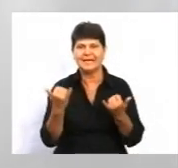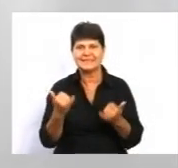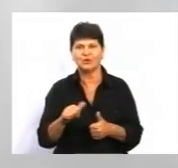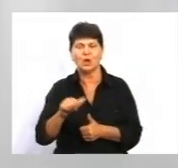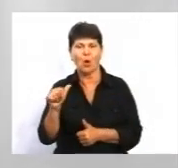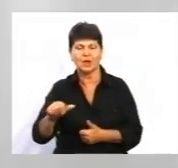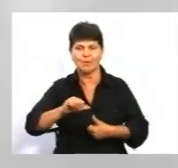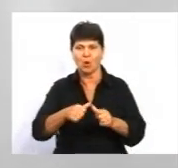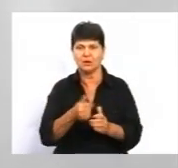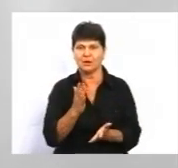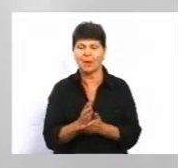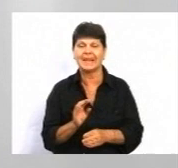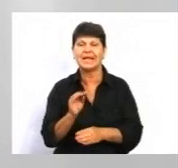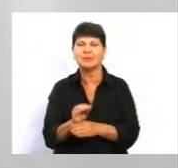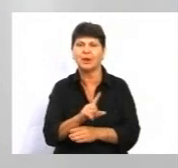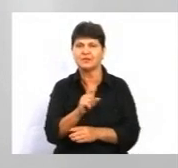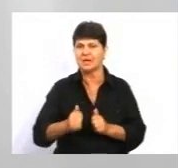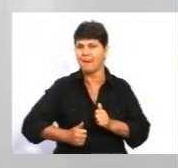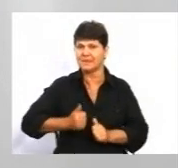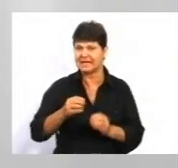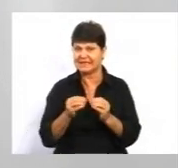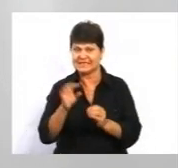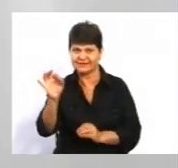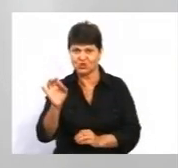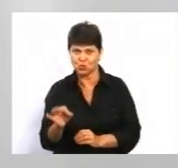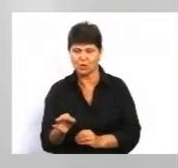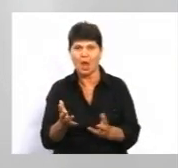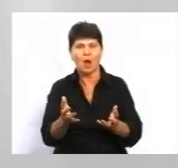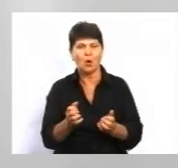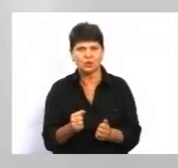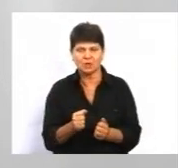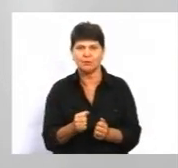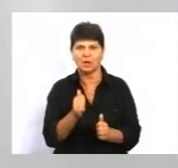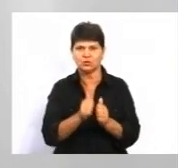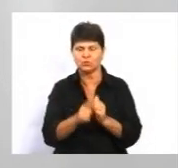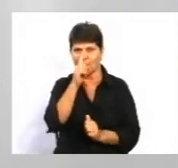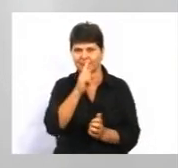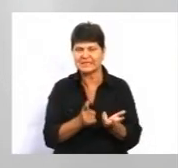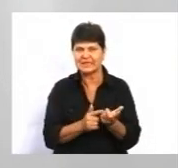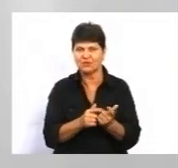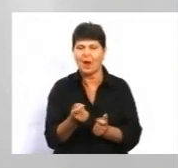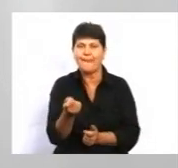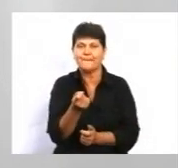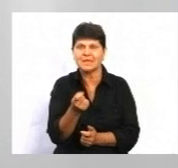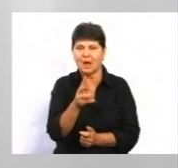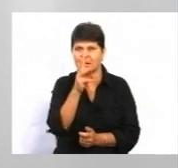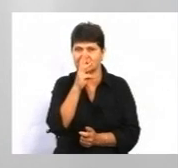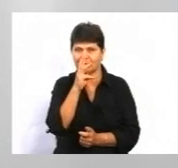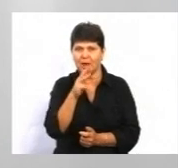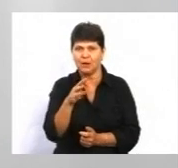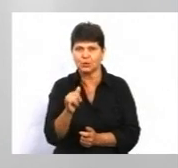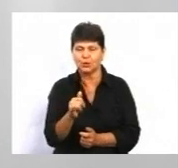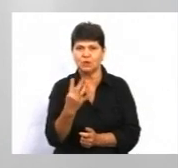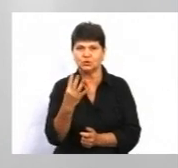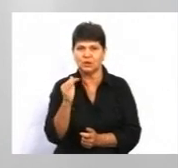окладу, має ще надбавку за престижність 10%, отримує в платіжці щомісяця нараховану мінімальну зарплату 4